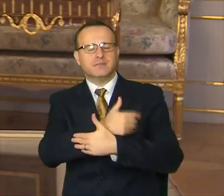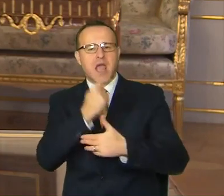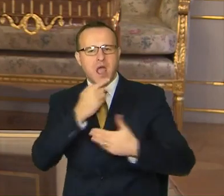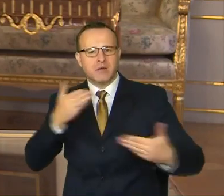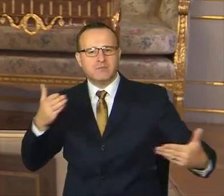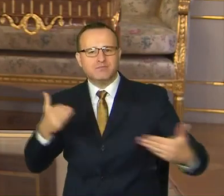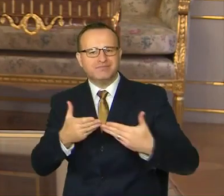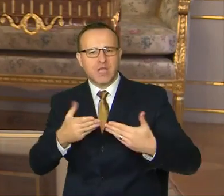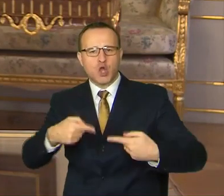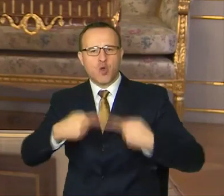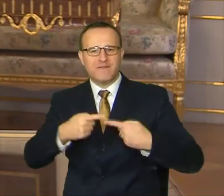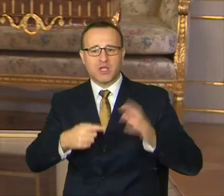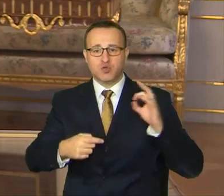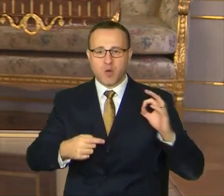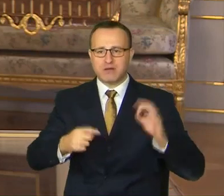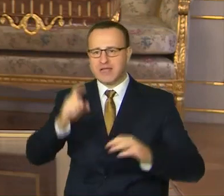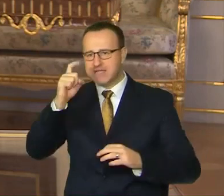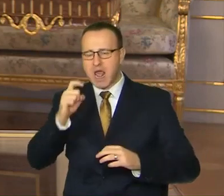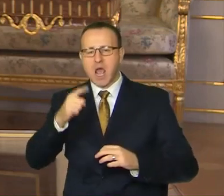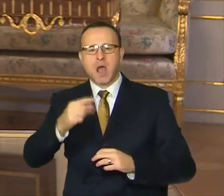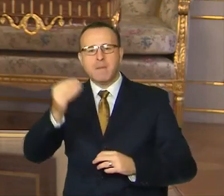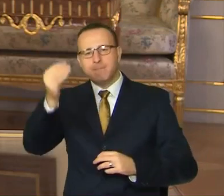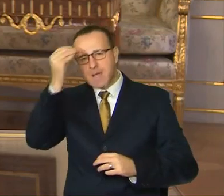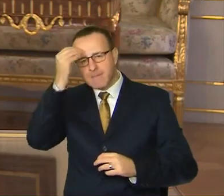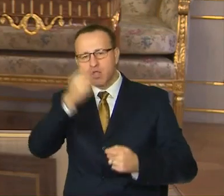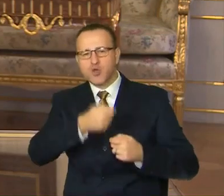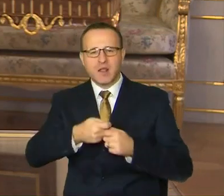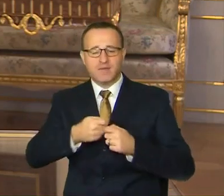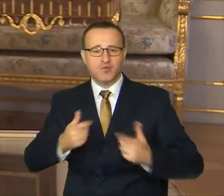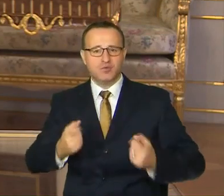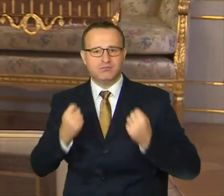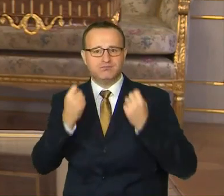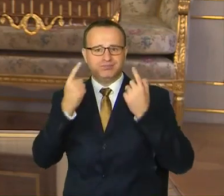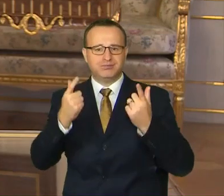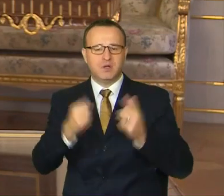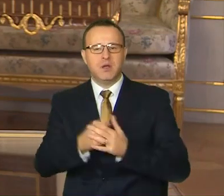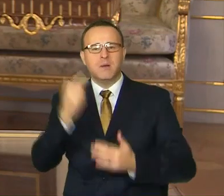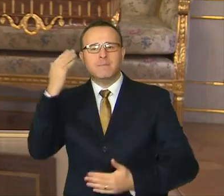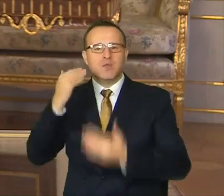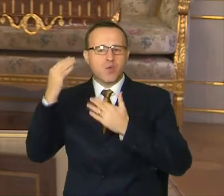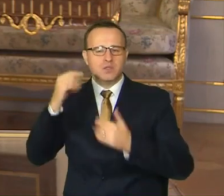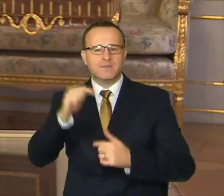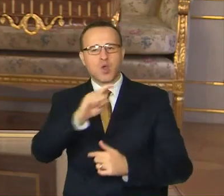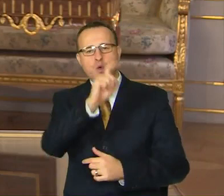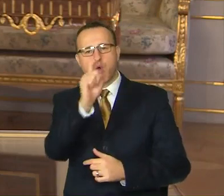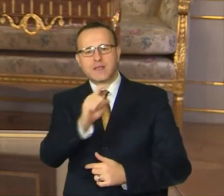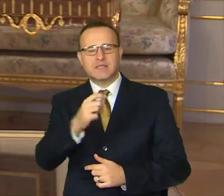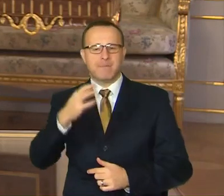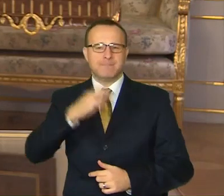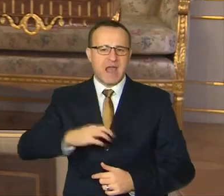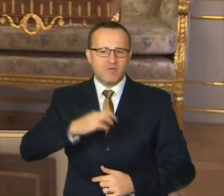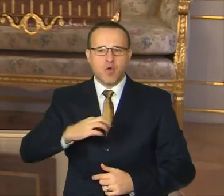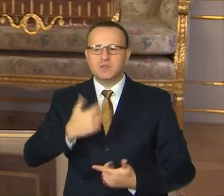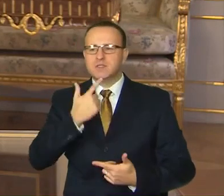dobra a zla, oživujú kolektívnu pamäť o pohnutých chvíľach našej minulosti, kladú otázky o mravnosti vo verejnom